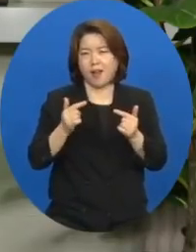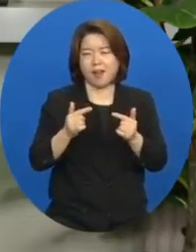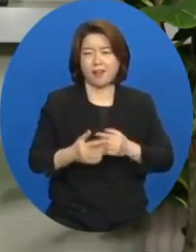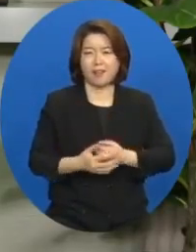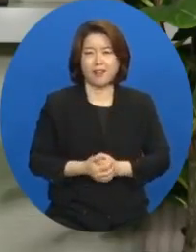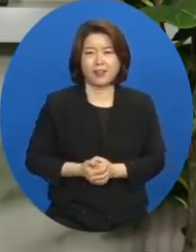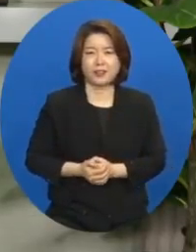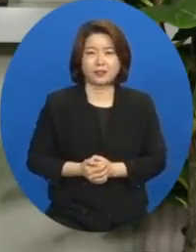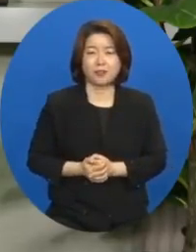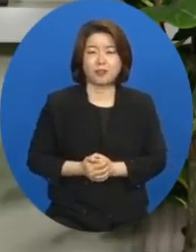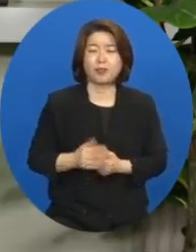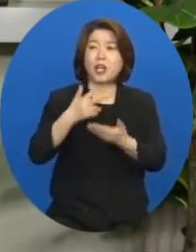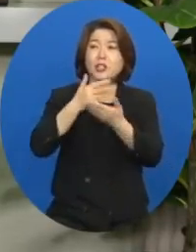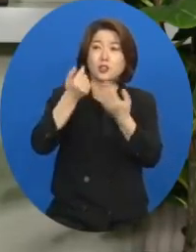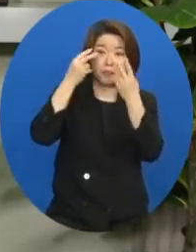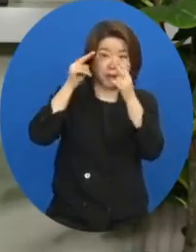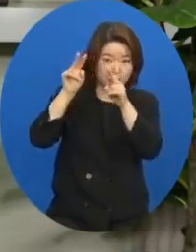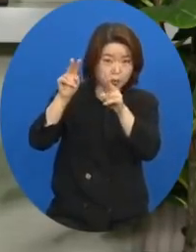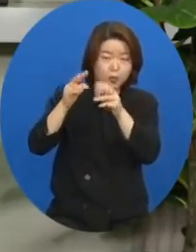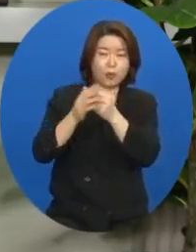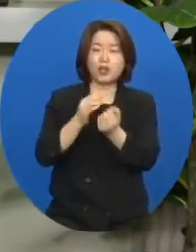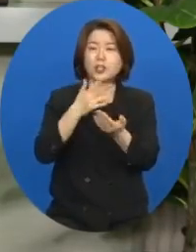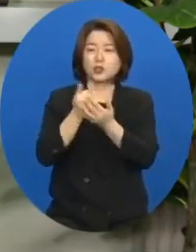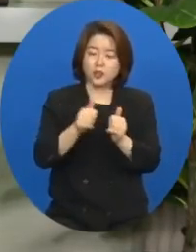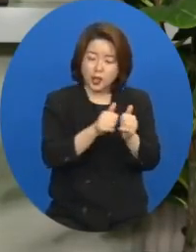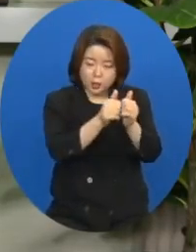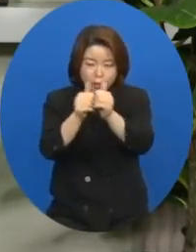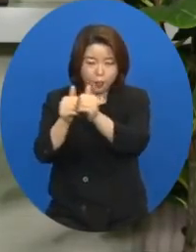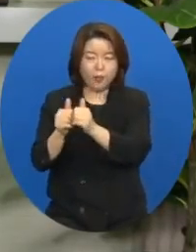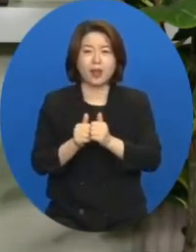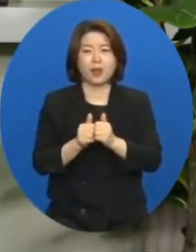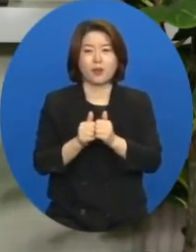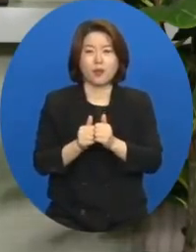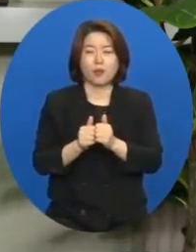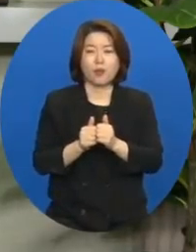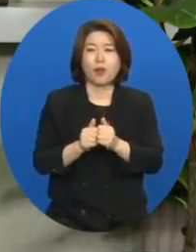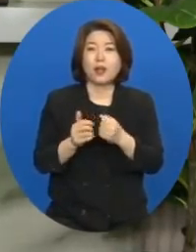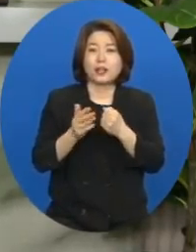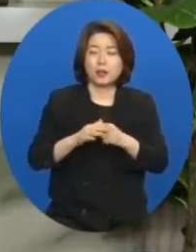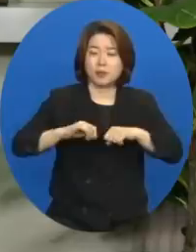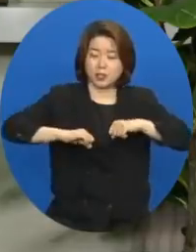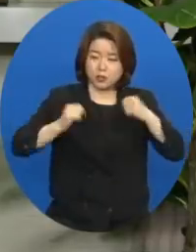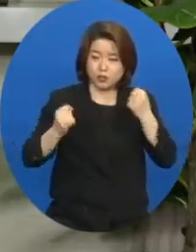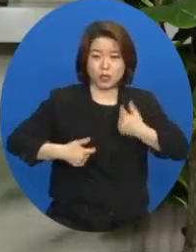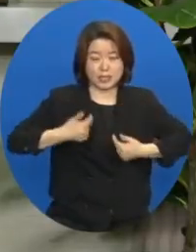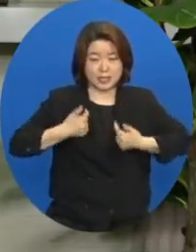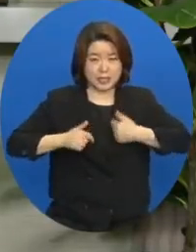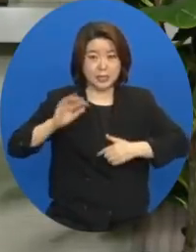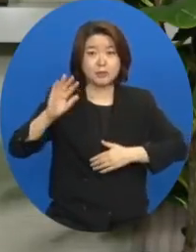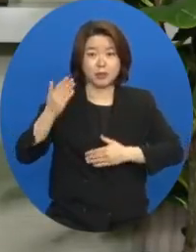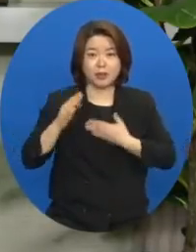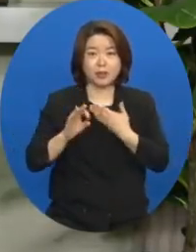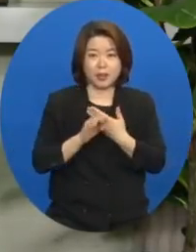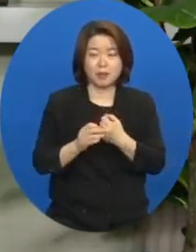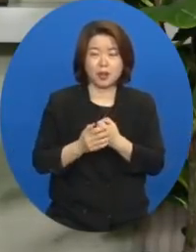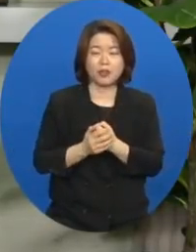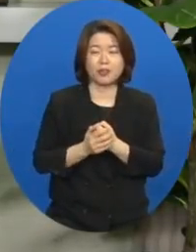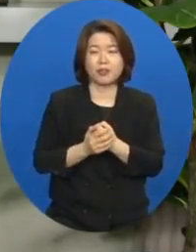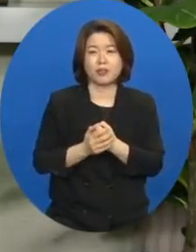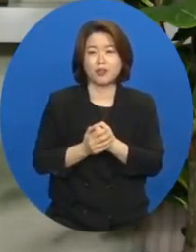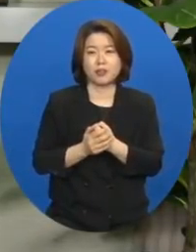주님을 바라보고 주님과 동행하고 그래서 순종이 기쁨이 되면 그러면